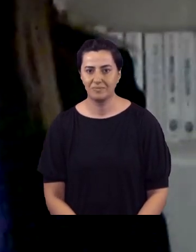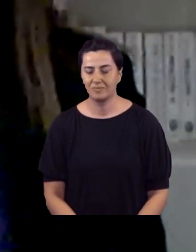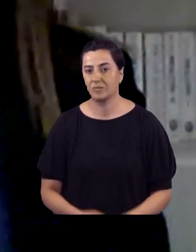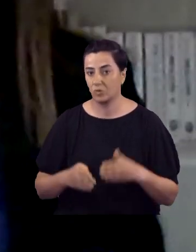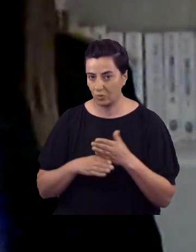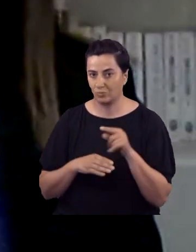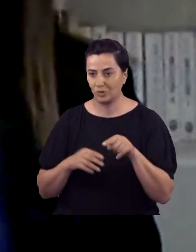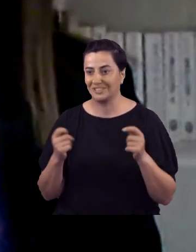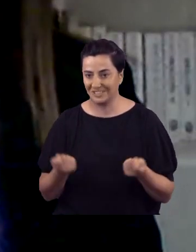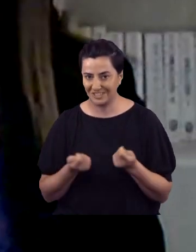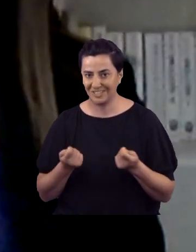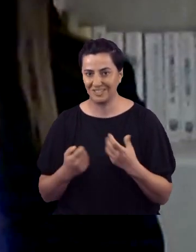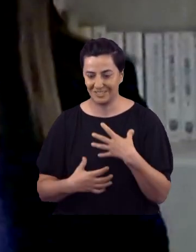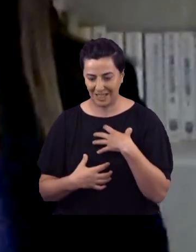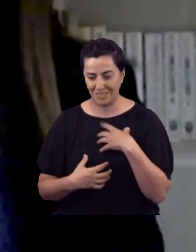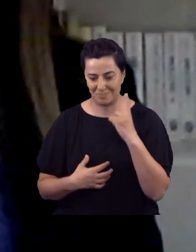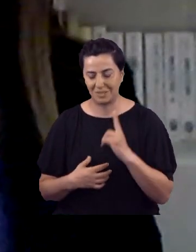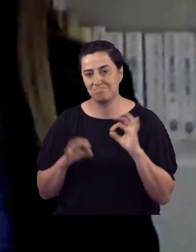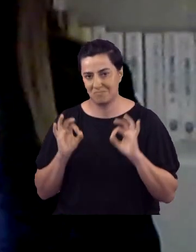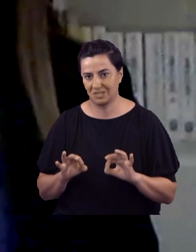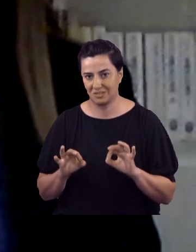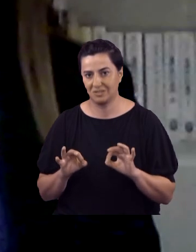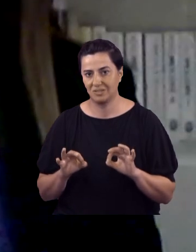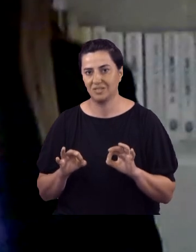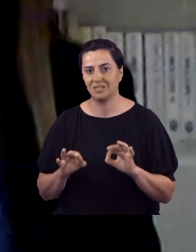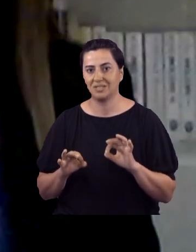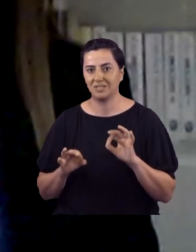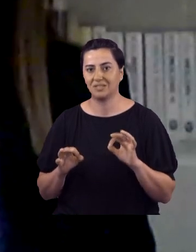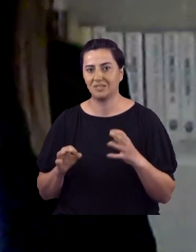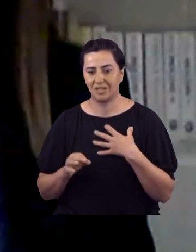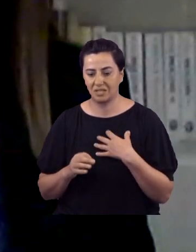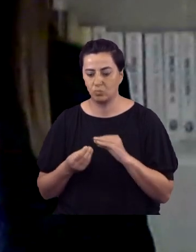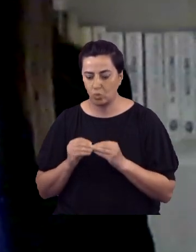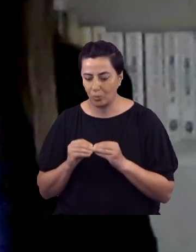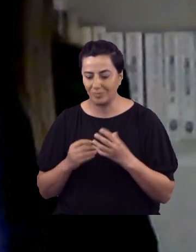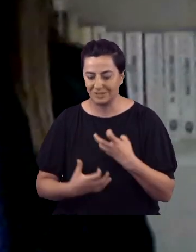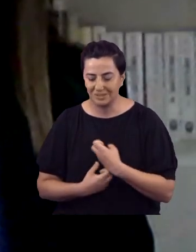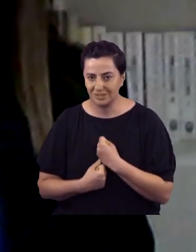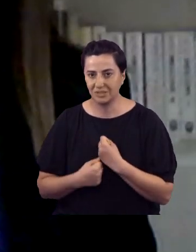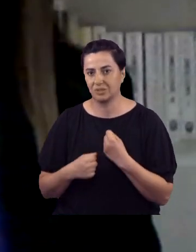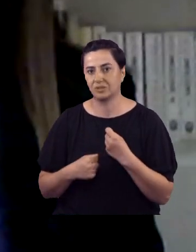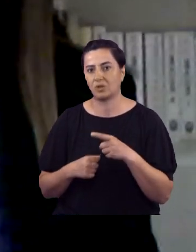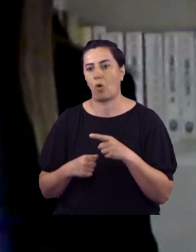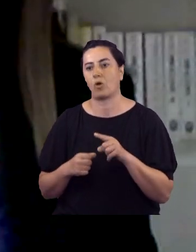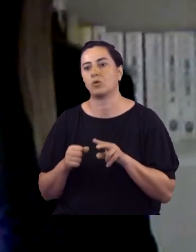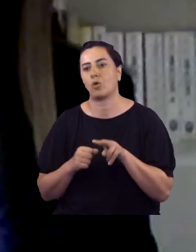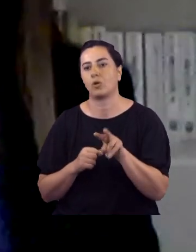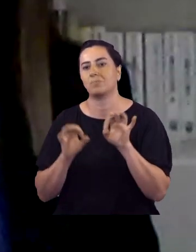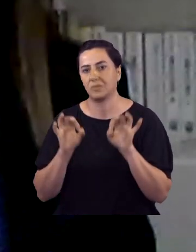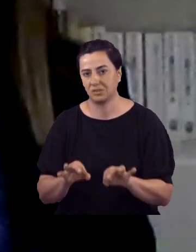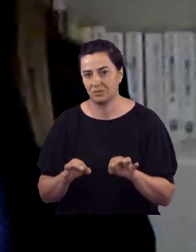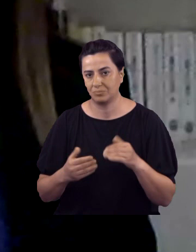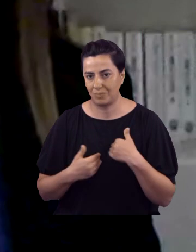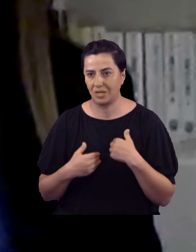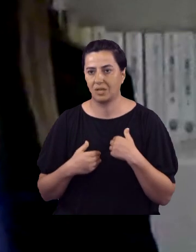Aslında bu işe kendimden başladım. Yani bir işe başlamadan önce yaşadığınız sorunlar ve sıkıntılardan yola çıkarsınız. Ben